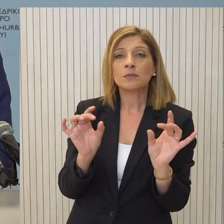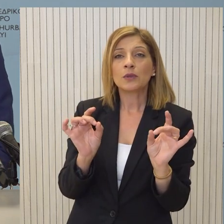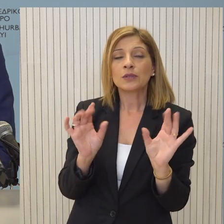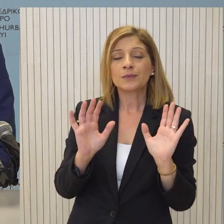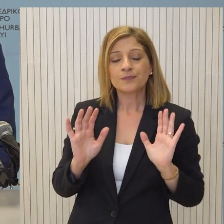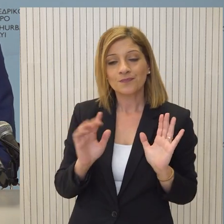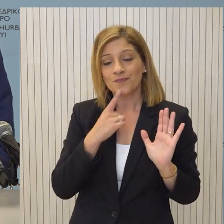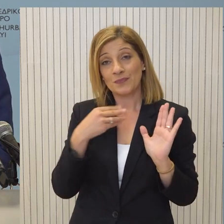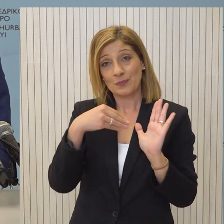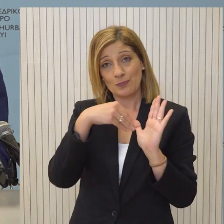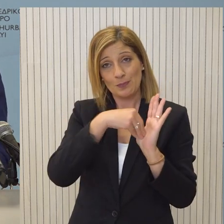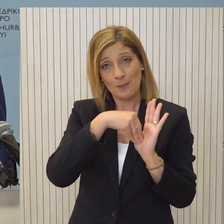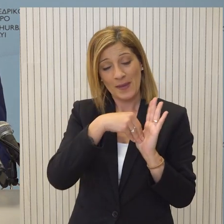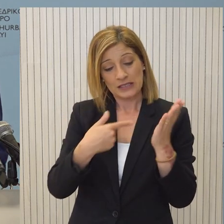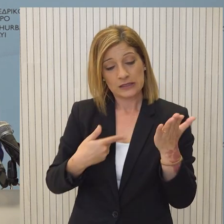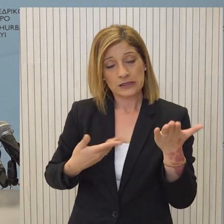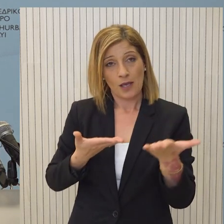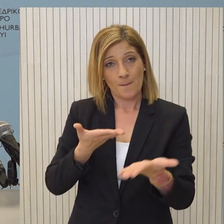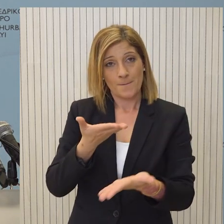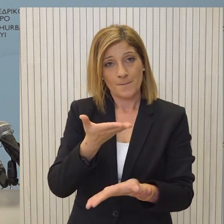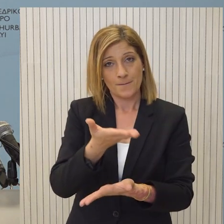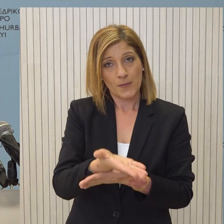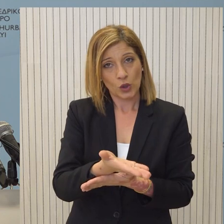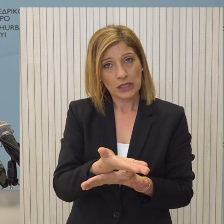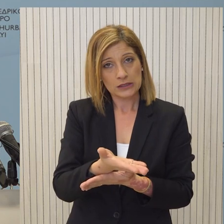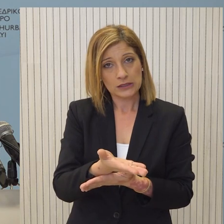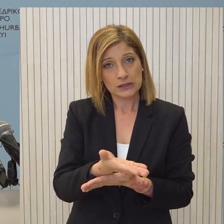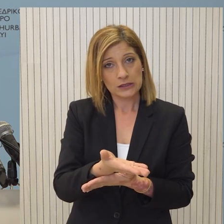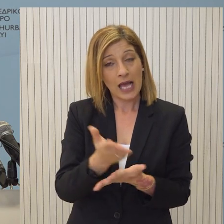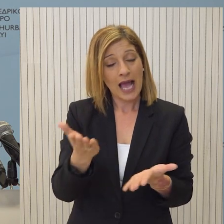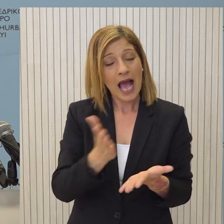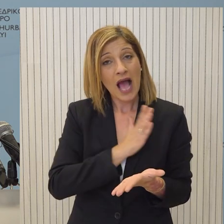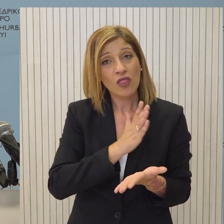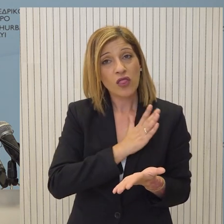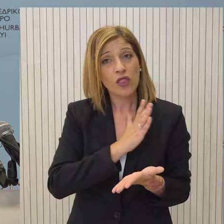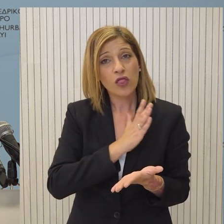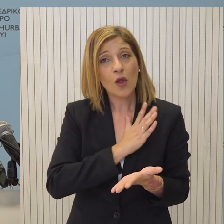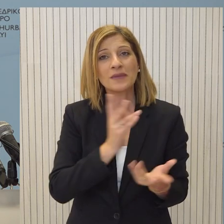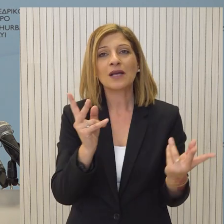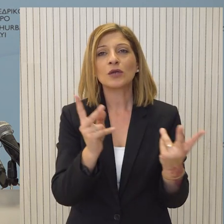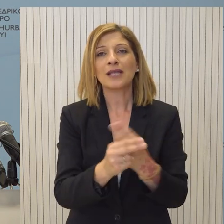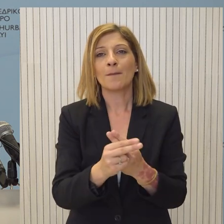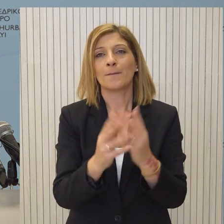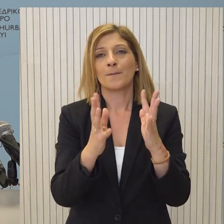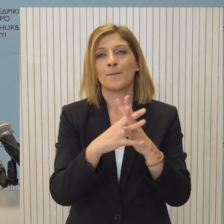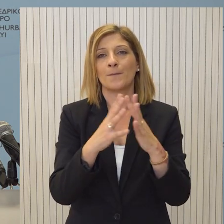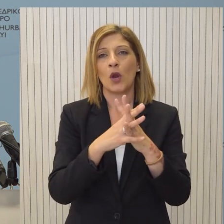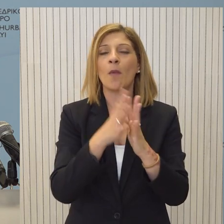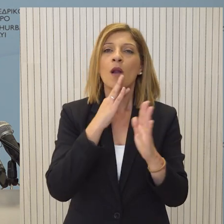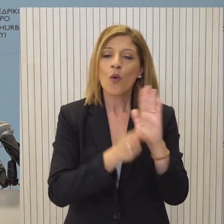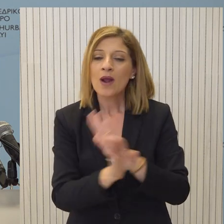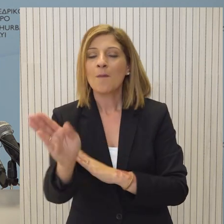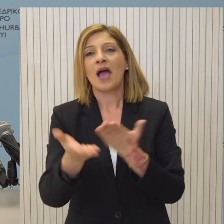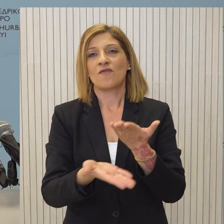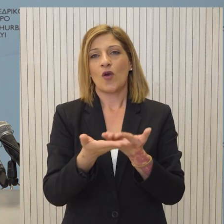Προνοείται μέσα στην πρόταση το ενδεχόμενο ανθρωπιστικό αν θέλετε παύσεων για να μπορέσει να περάσει η ανθρωπιστική